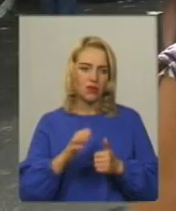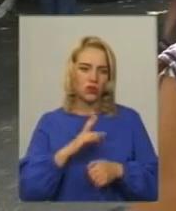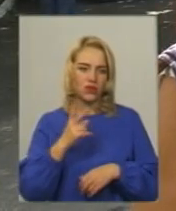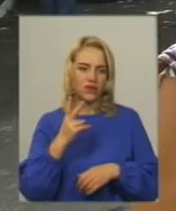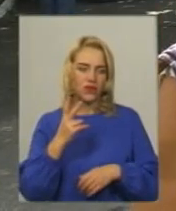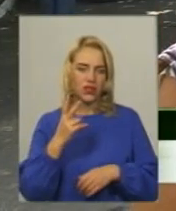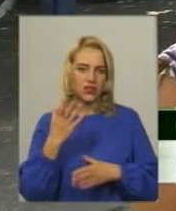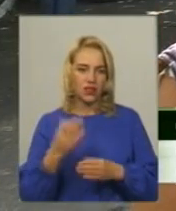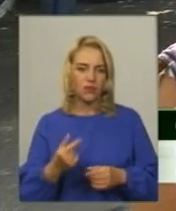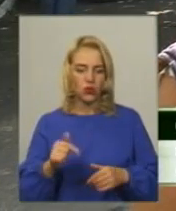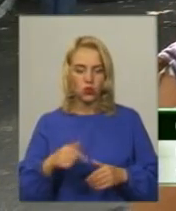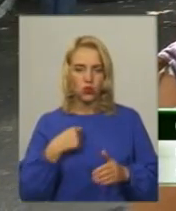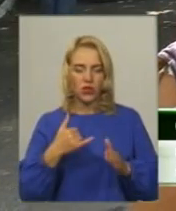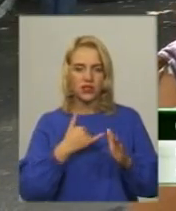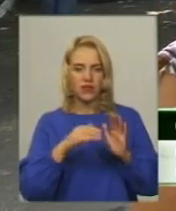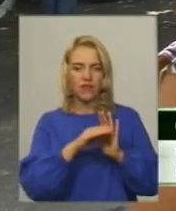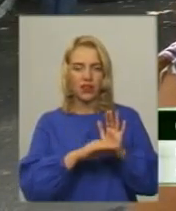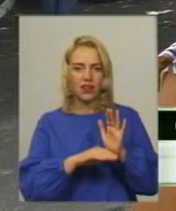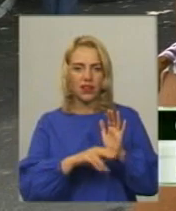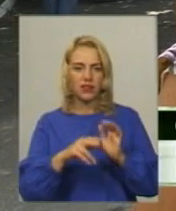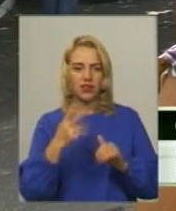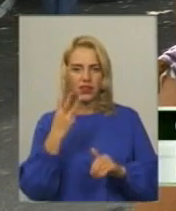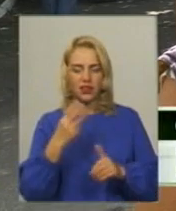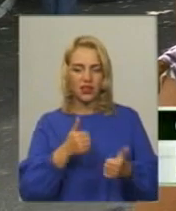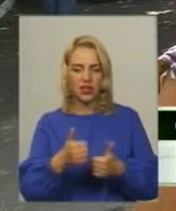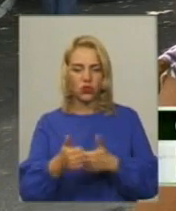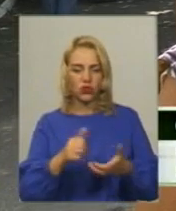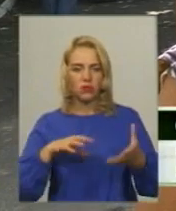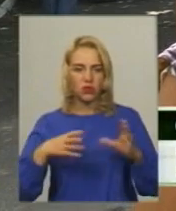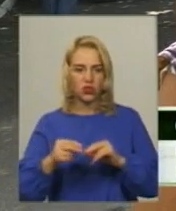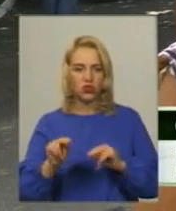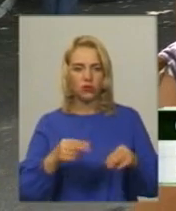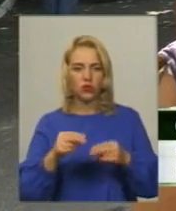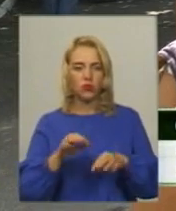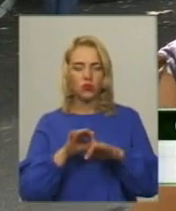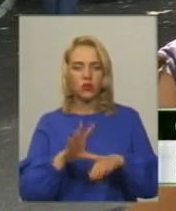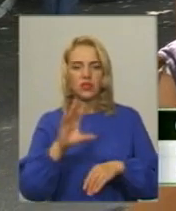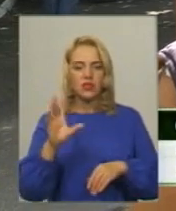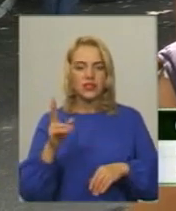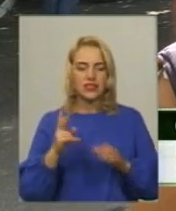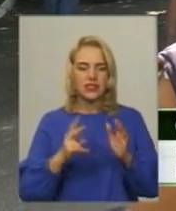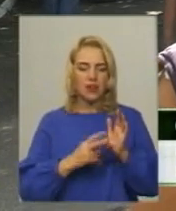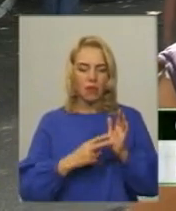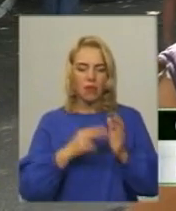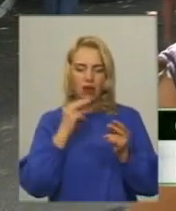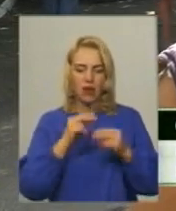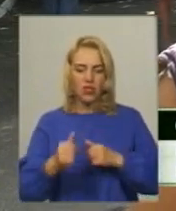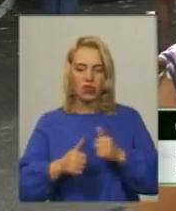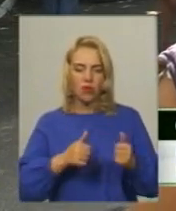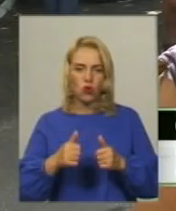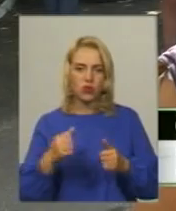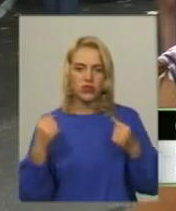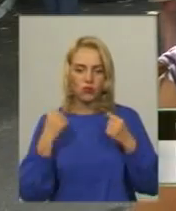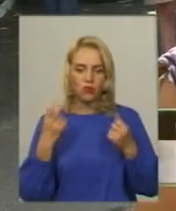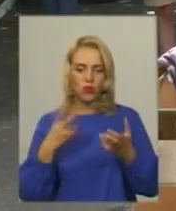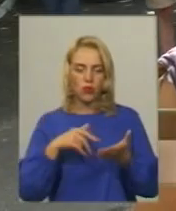в регламенті три гонки, підсумки чемпіонату проводяться за сімма кращими гонками, кожен спортсмен повинен